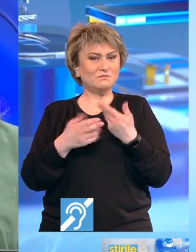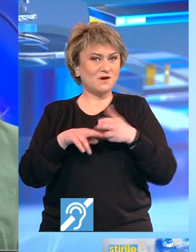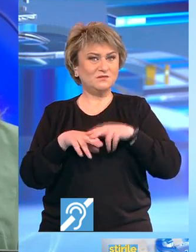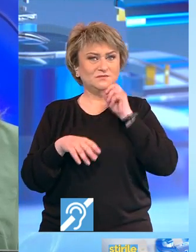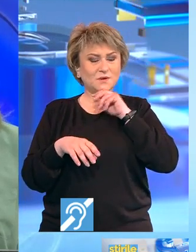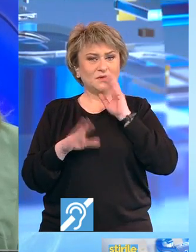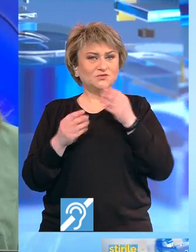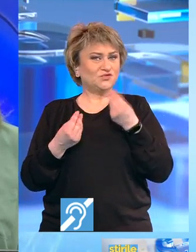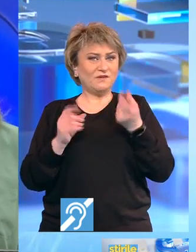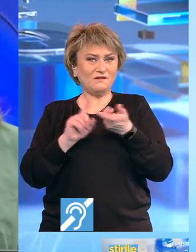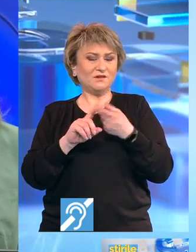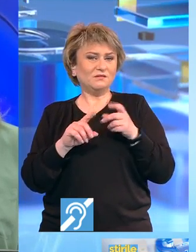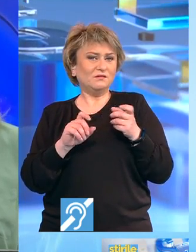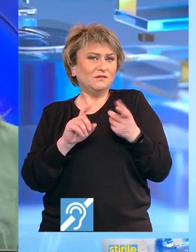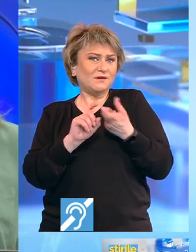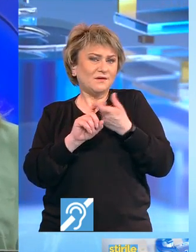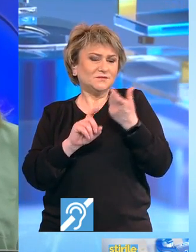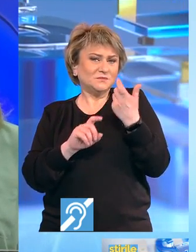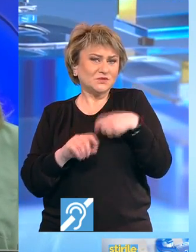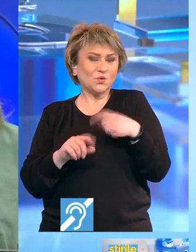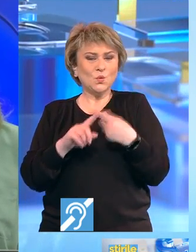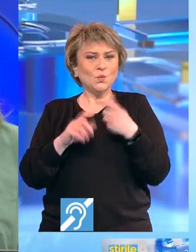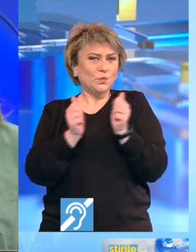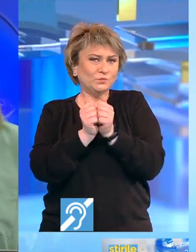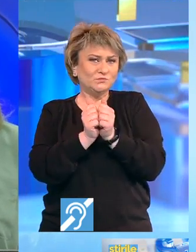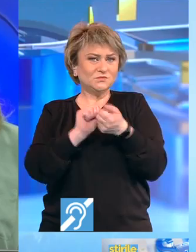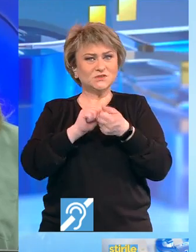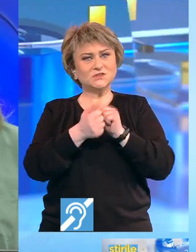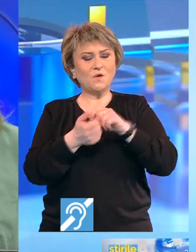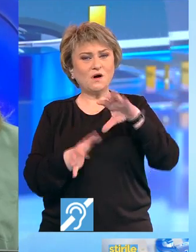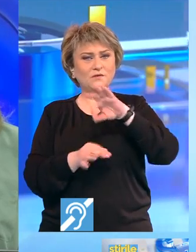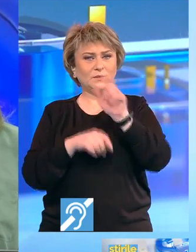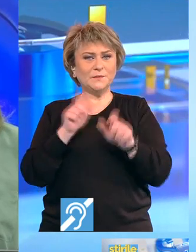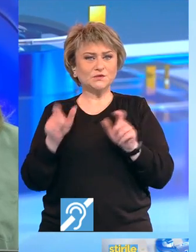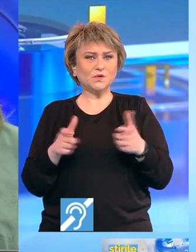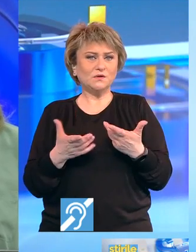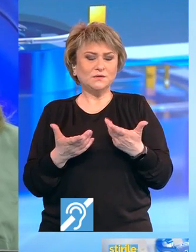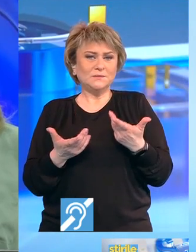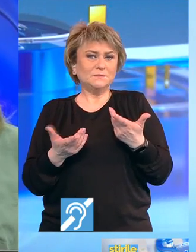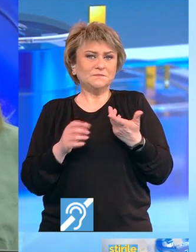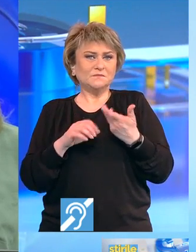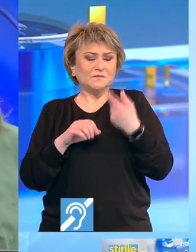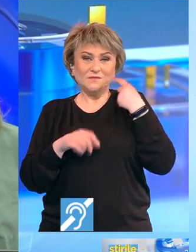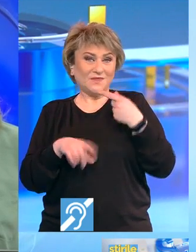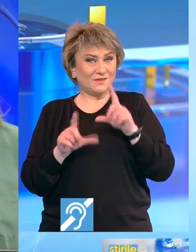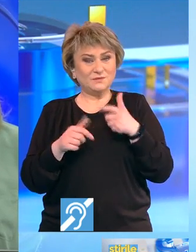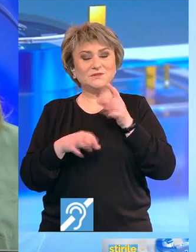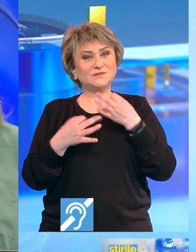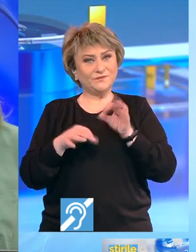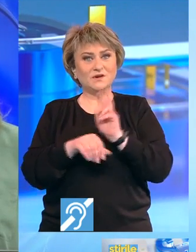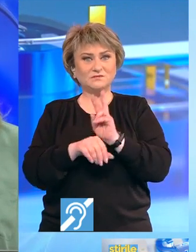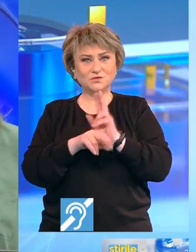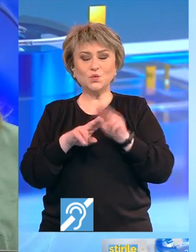amiază, legate de relațiile personale. Cu partenerul de viață sau cu alte persoane, mai ales că e și mercurătru. Să fie atenți la felul în care